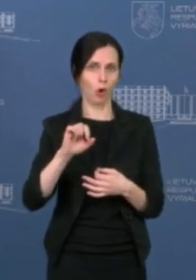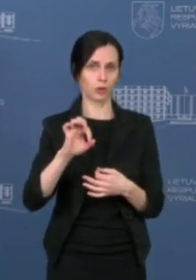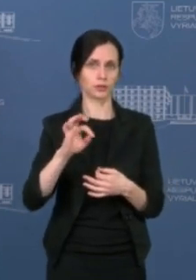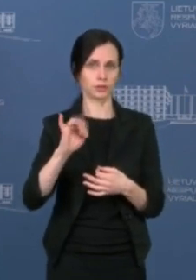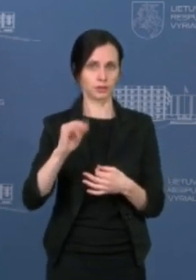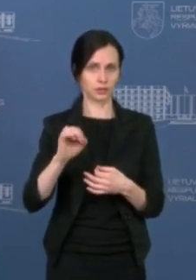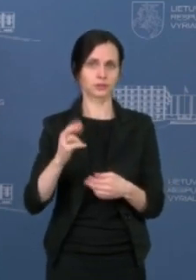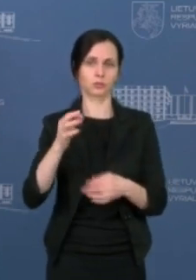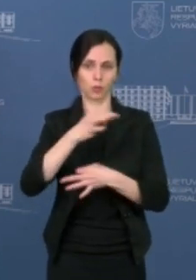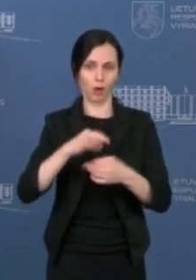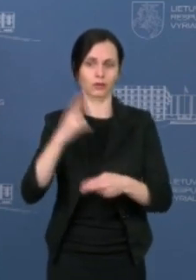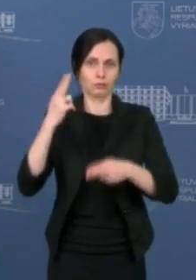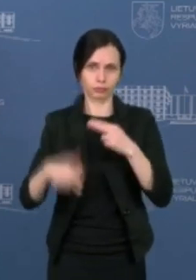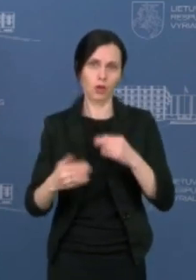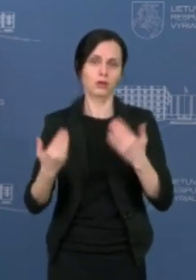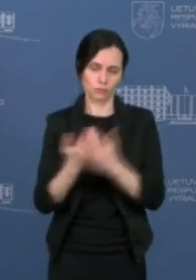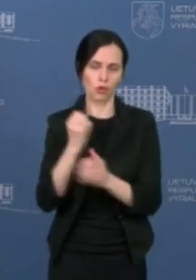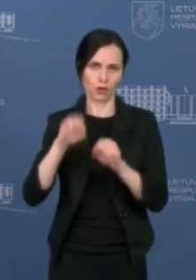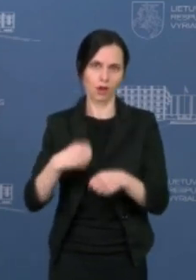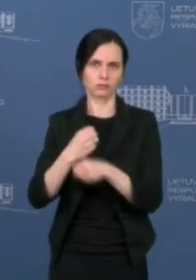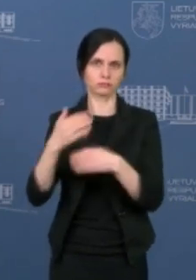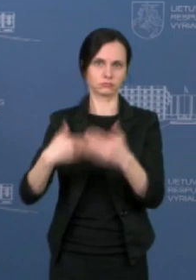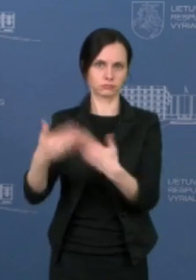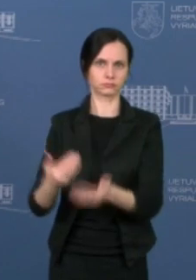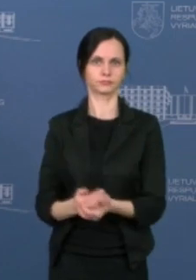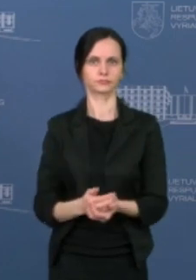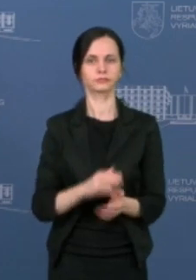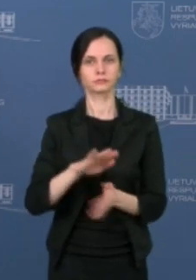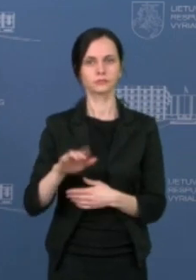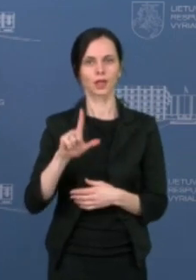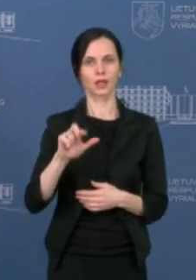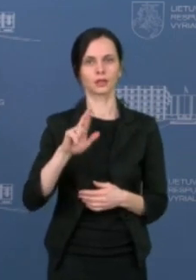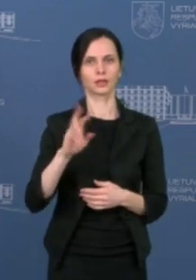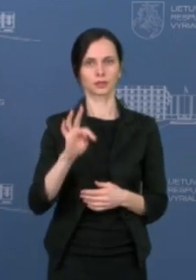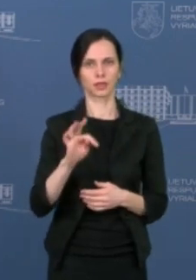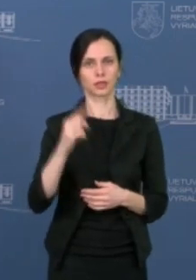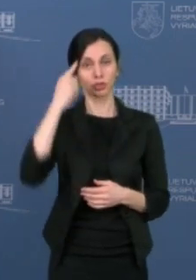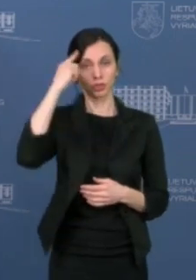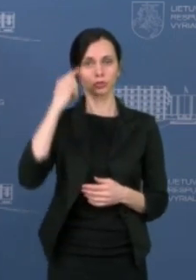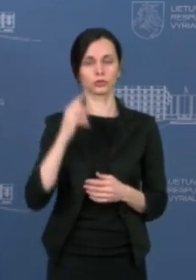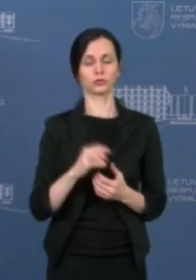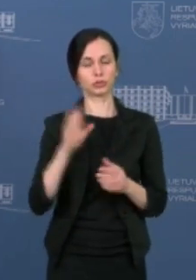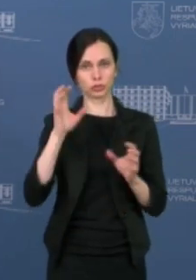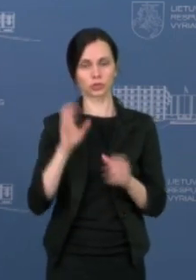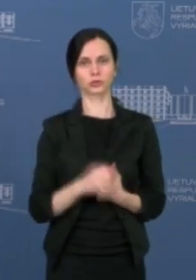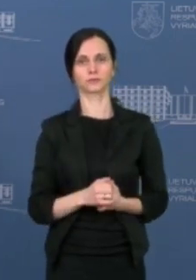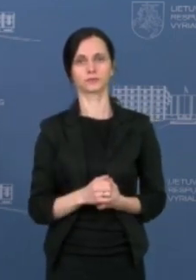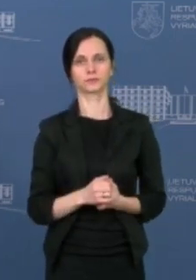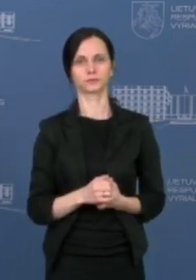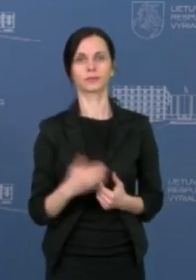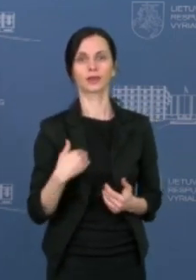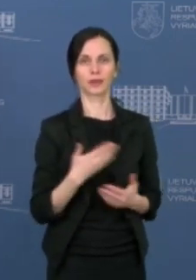užsitvirtinti ir startuoti. LRT Žigintas Abromaitis Sveiki, ministrė.